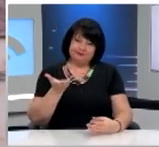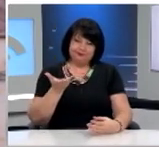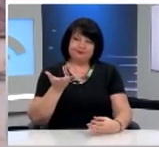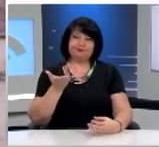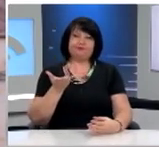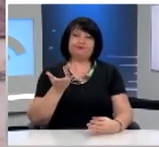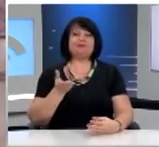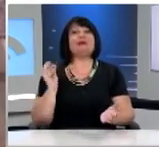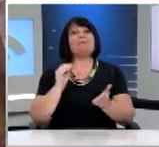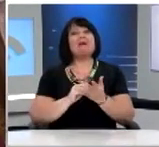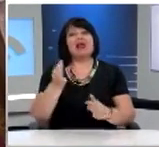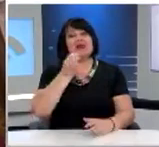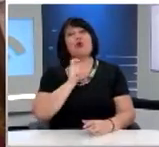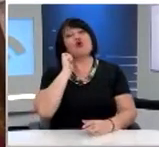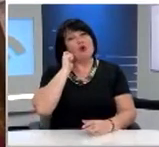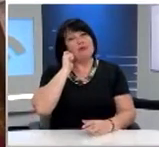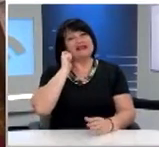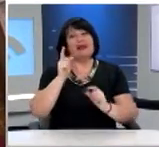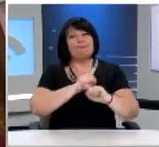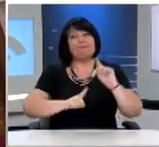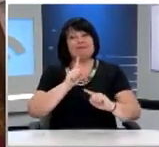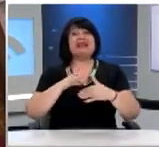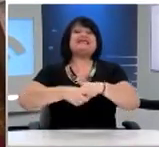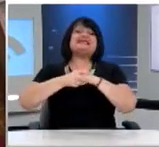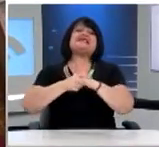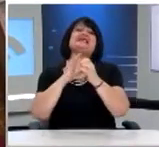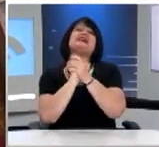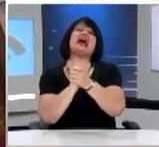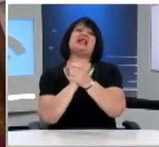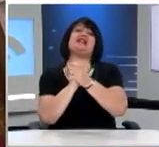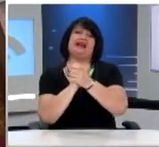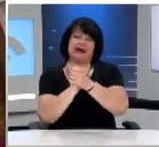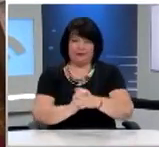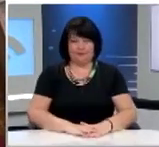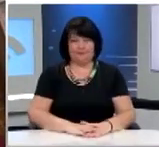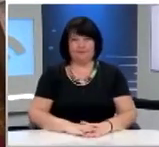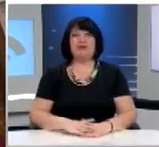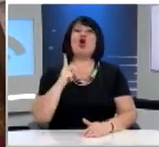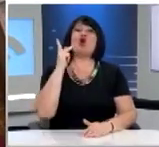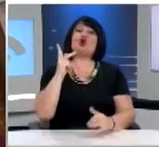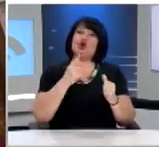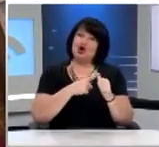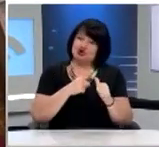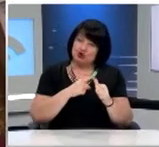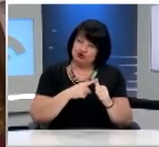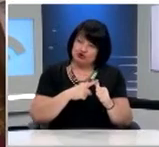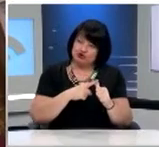Να επαναλάβω τους ομιλητές Και να τους ξανασυγχαρούμε Οι ομιλίες του Κοτρότσιου Θωμά